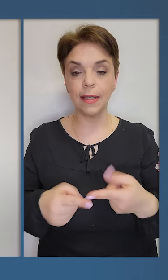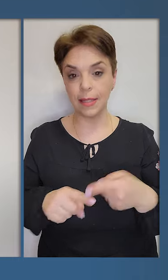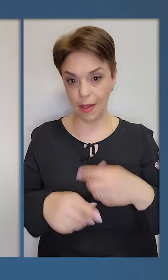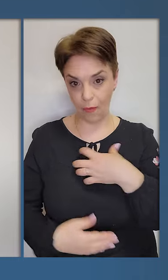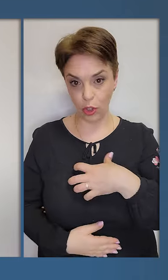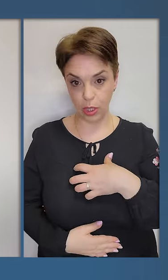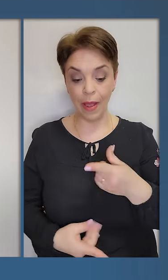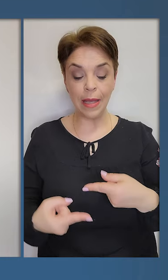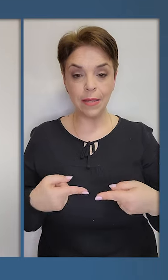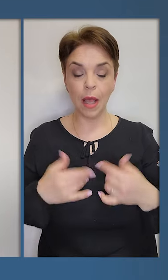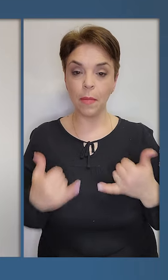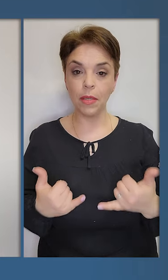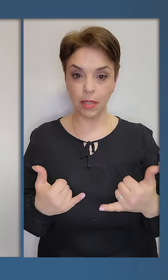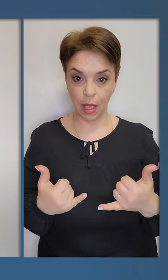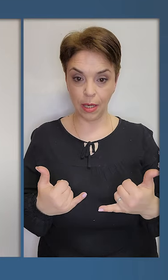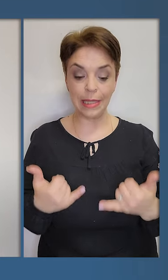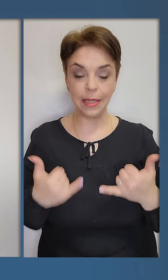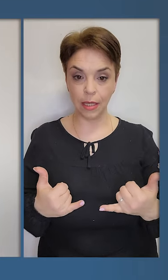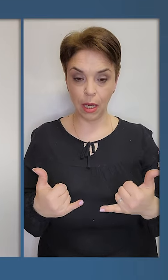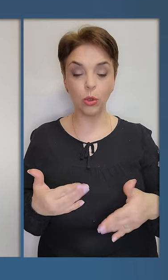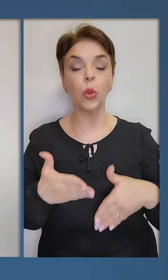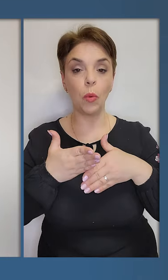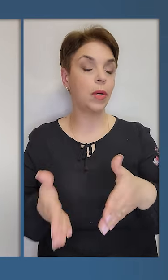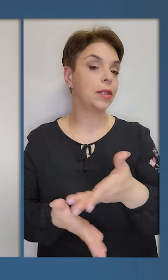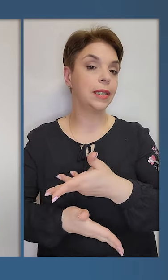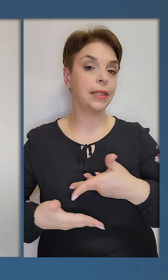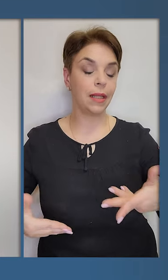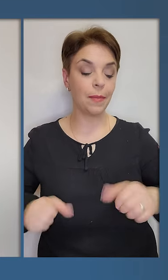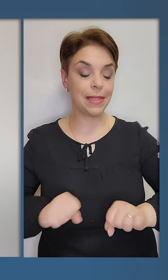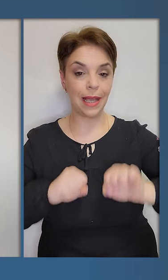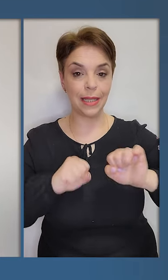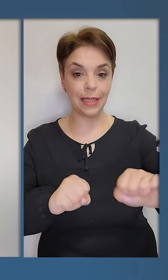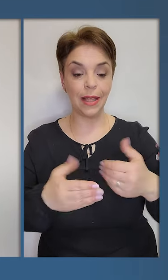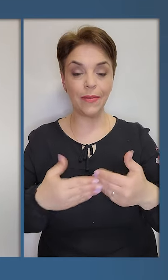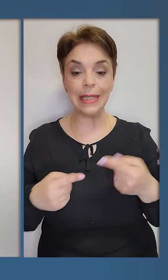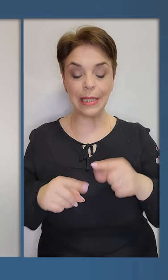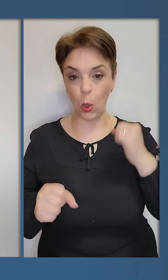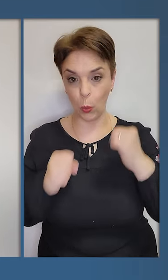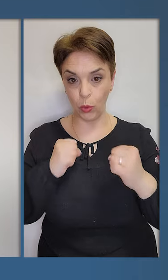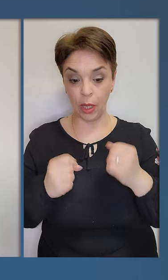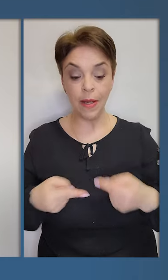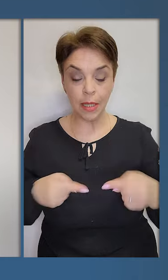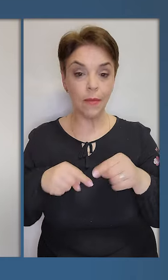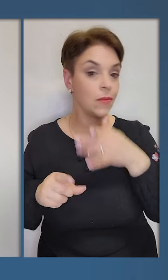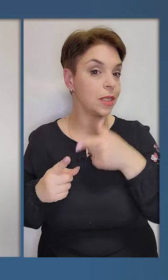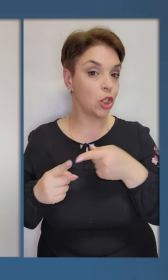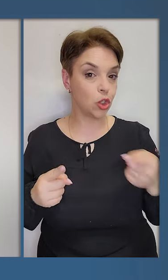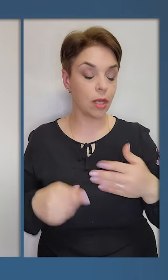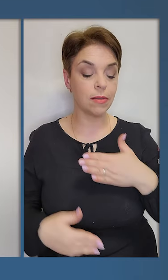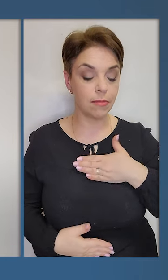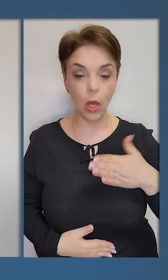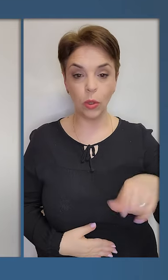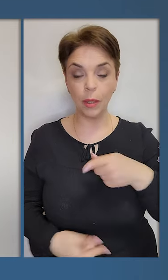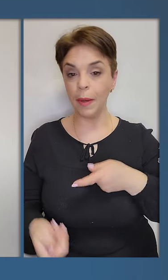наскільки це важливо. Саме зараз, зараз допомогти нам захиститись від цих ударів. Саме у цей